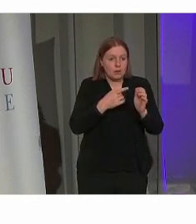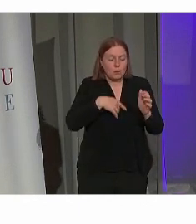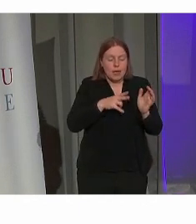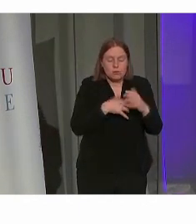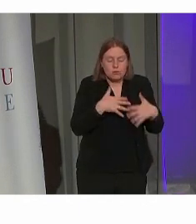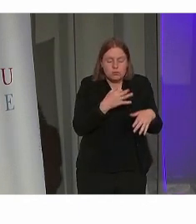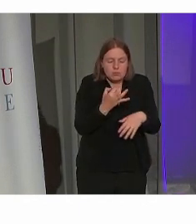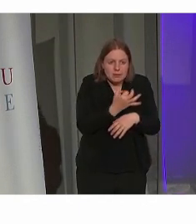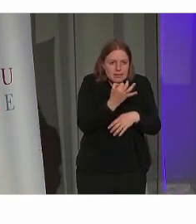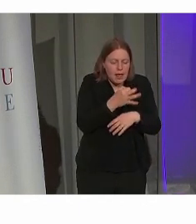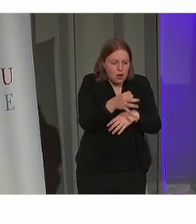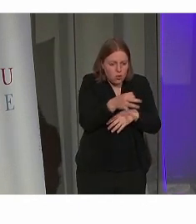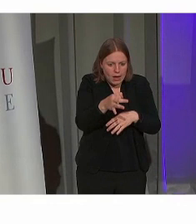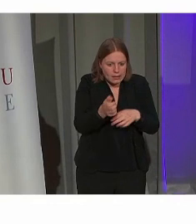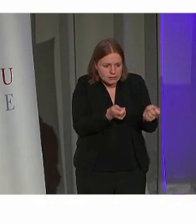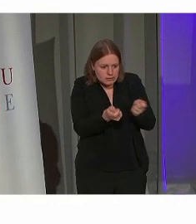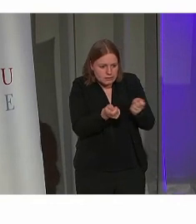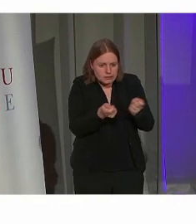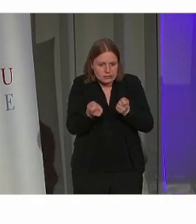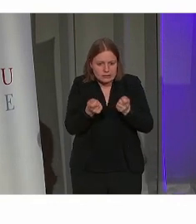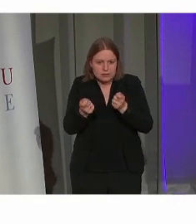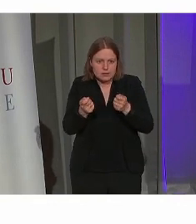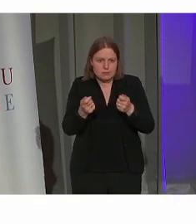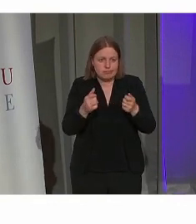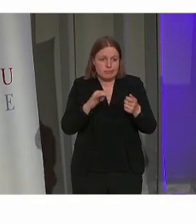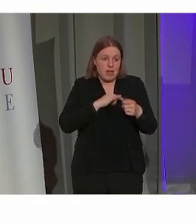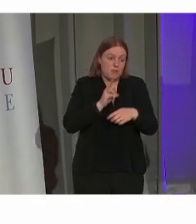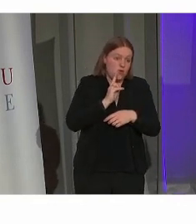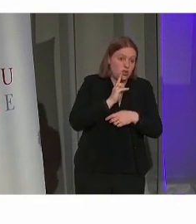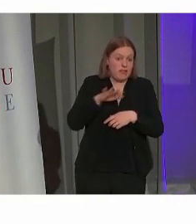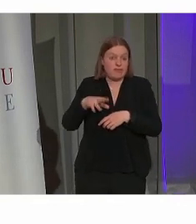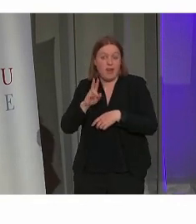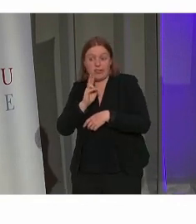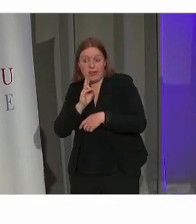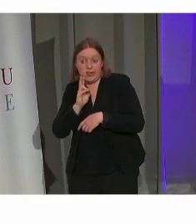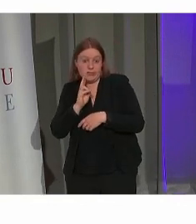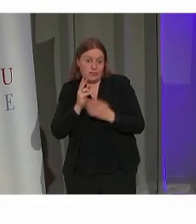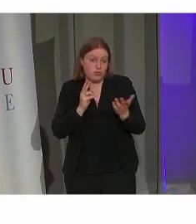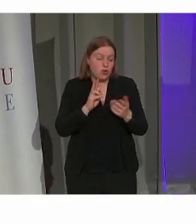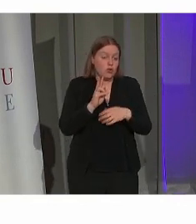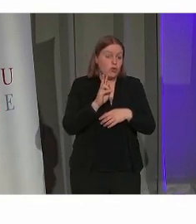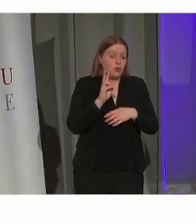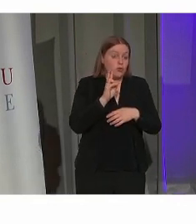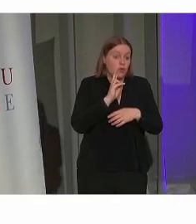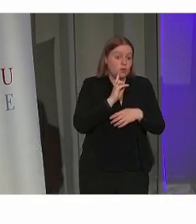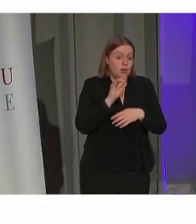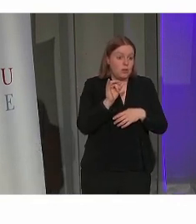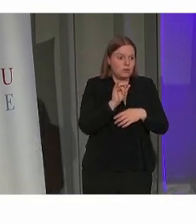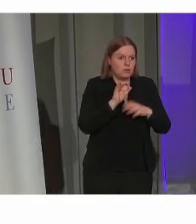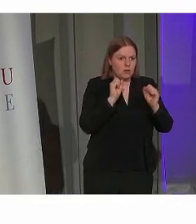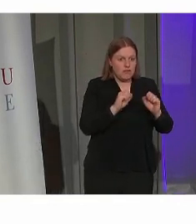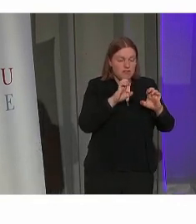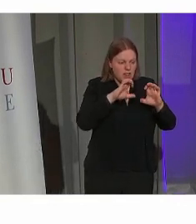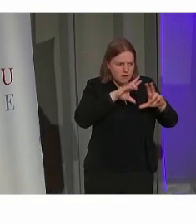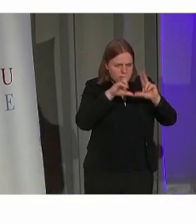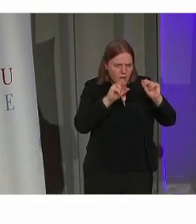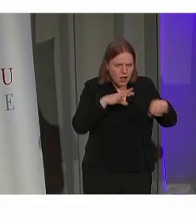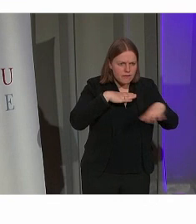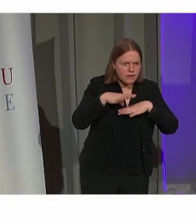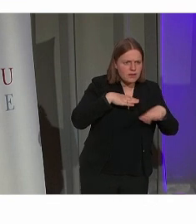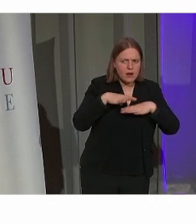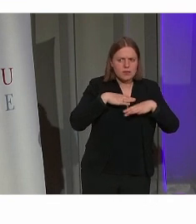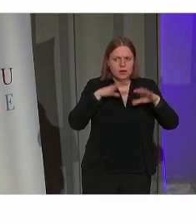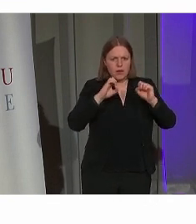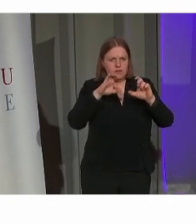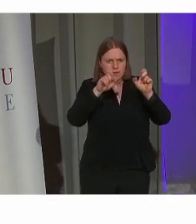plekken, dat heeft een tweesnijdend zwaard. Dat betekent enerzijds dat we met die plekken heel veel verhalen willen vertellen, en dat we heel veel